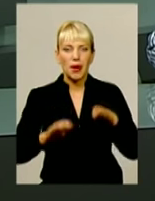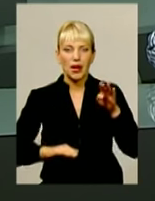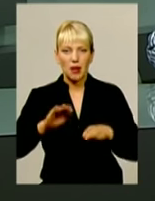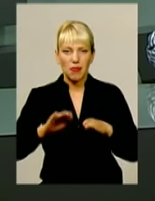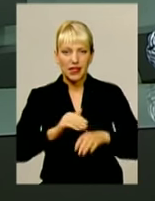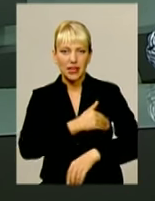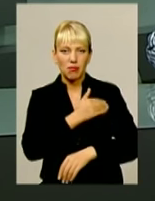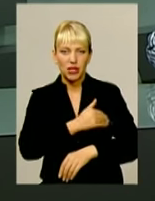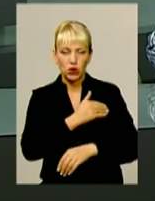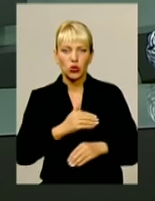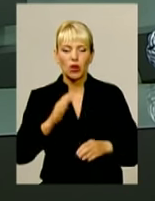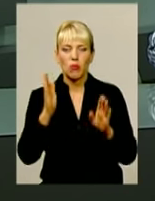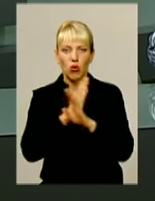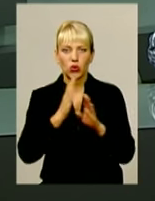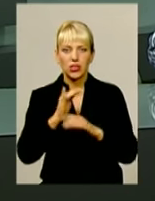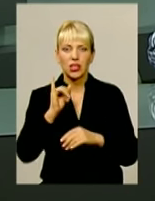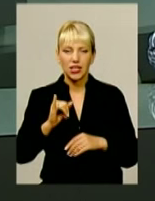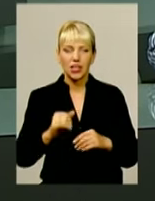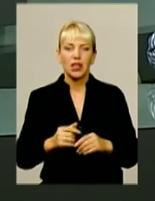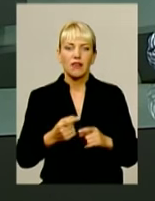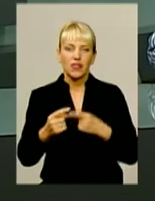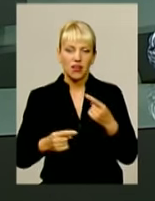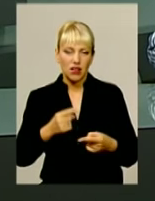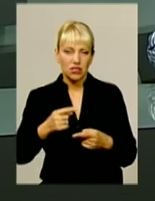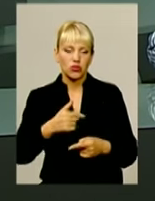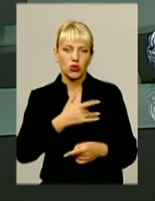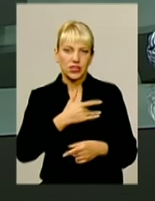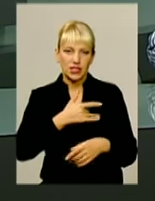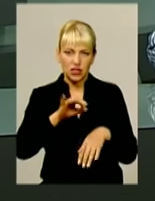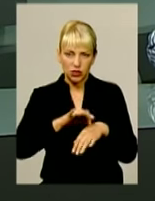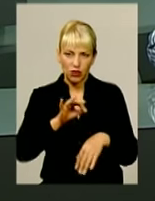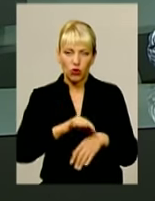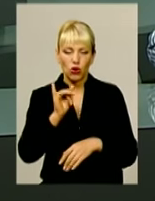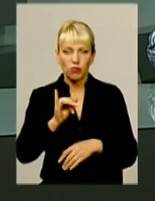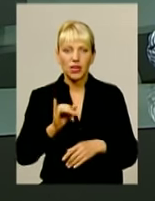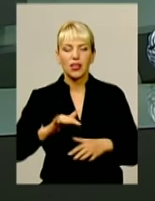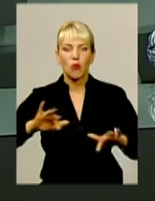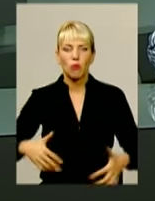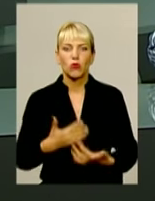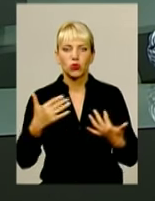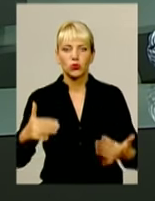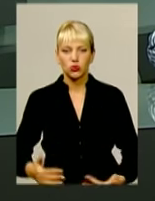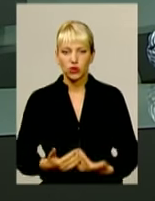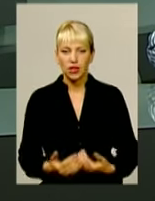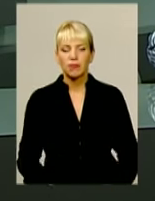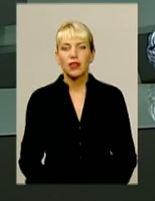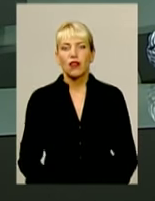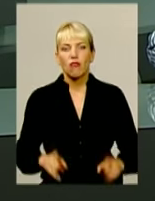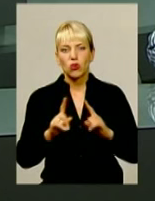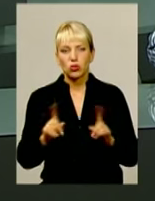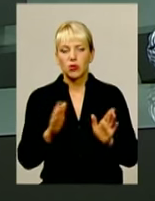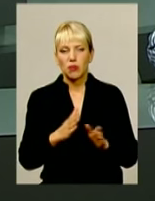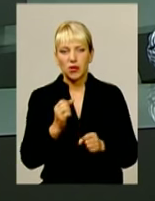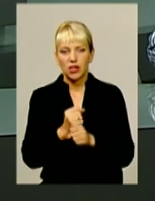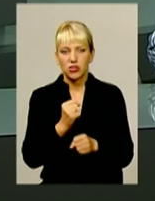– загострення серцевих недух та збільшення кількості простуд, характерних для міжсезоння. В особливому режимі нині працює персонал на